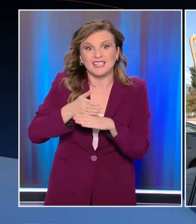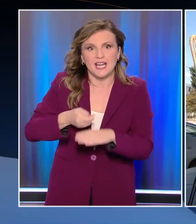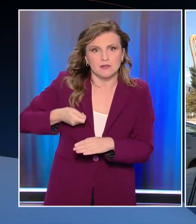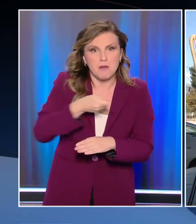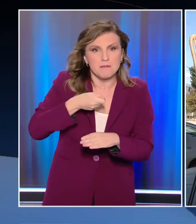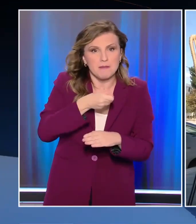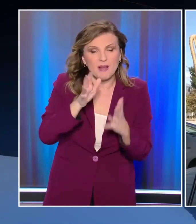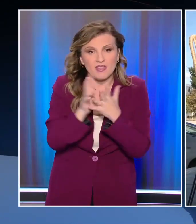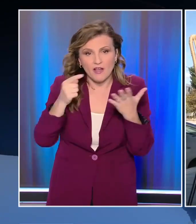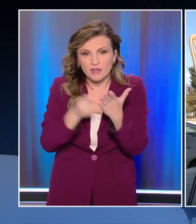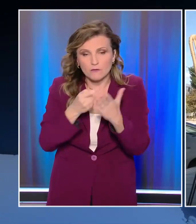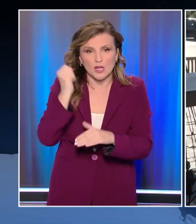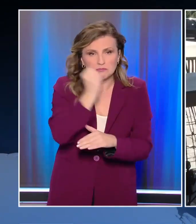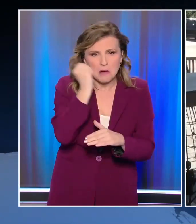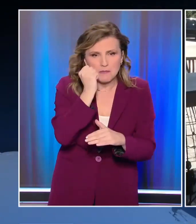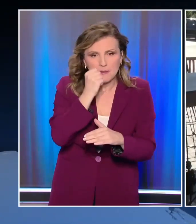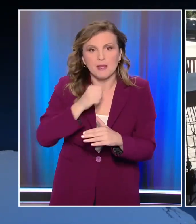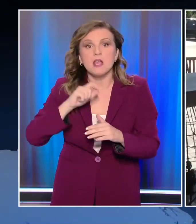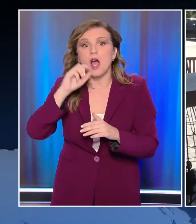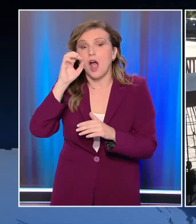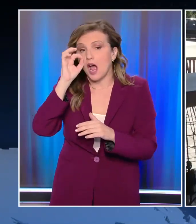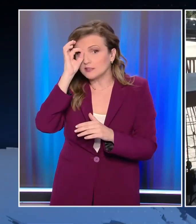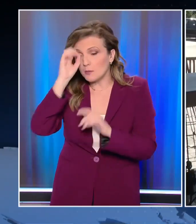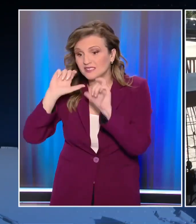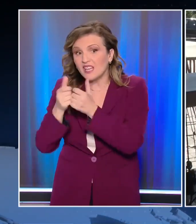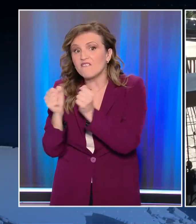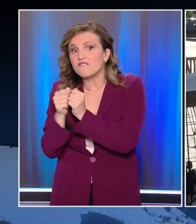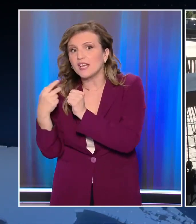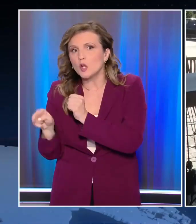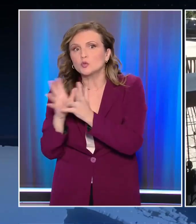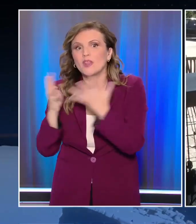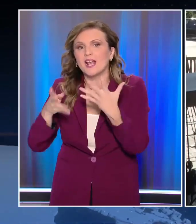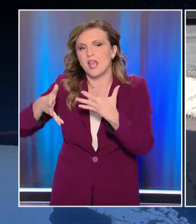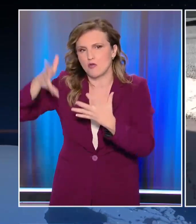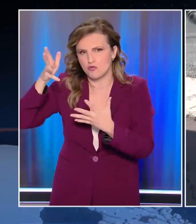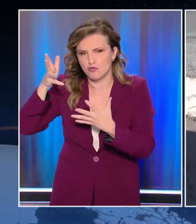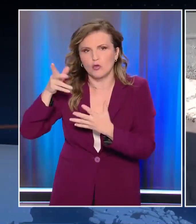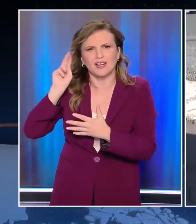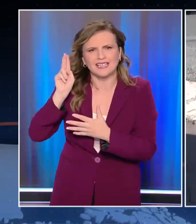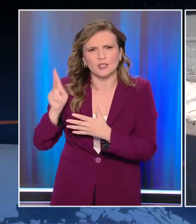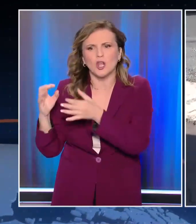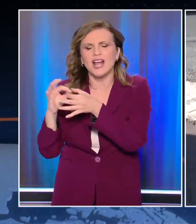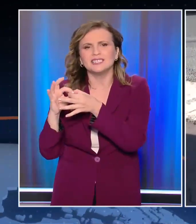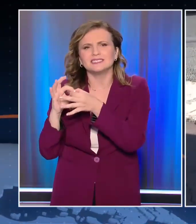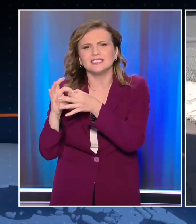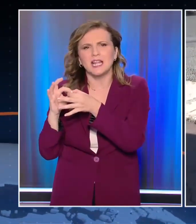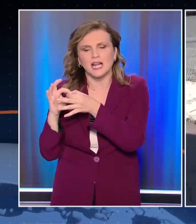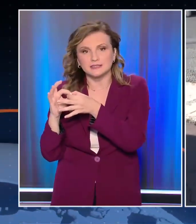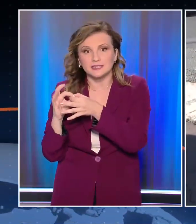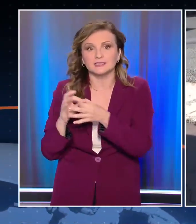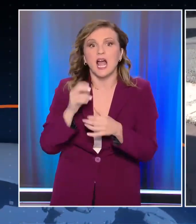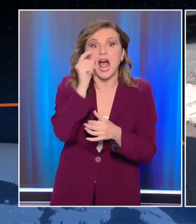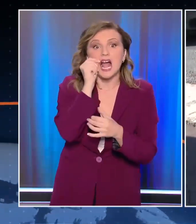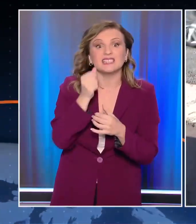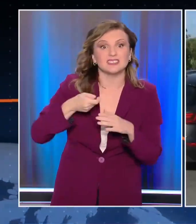Φορές των επιχειρηματία. Συνελήφθηκε και είναι στα χέρια της αστυνομίας ο 19χρονος που κατηγορείται για συνέργεια σε απόπειρα